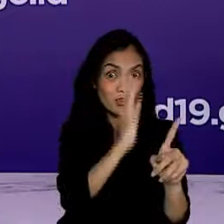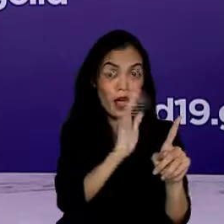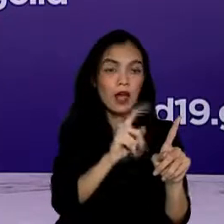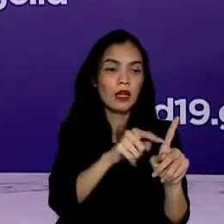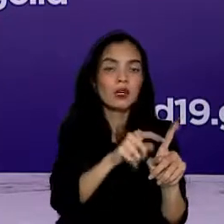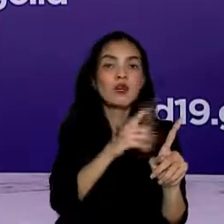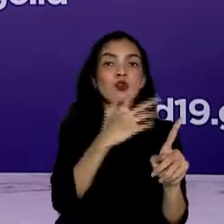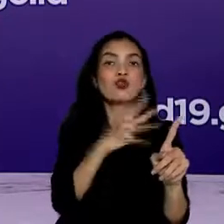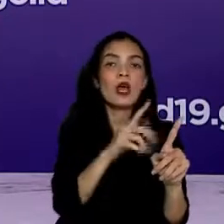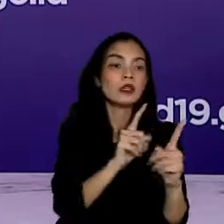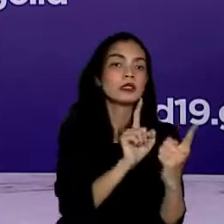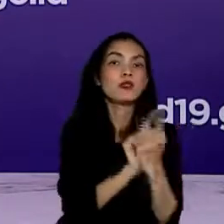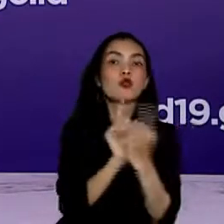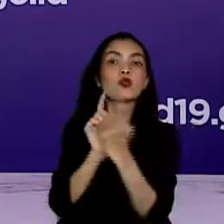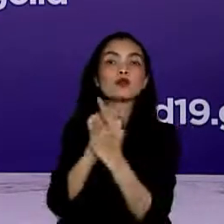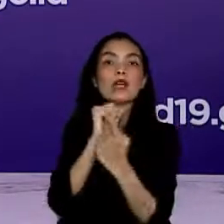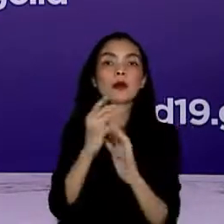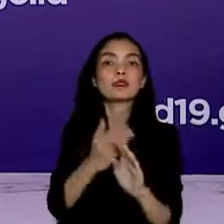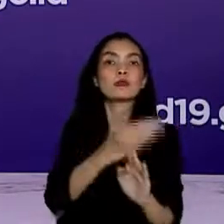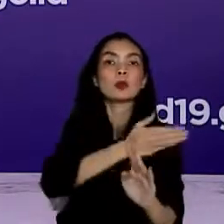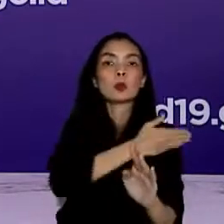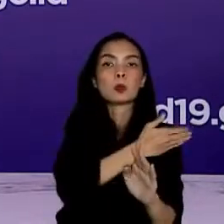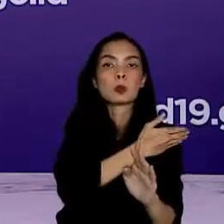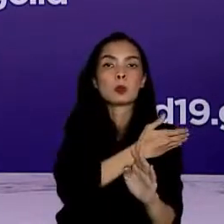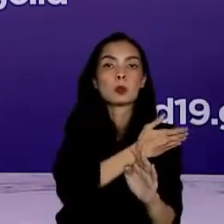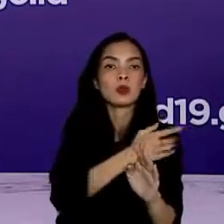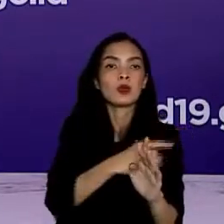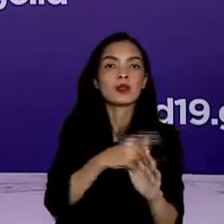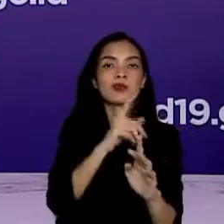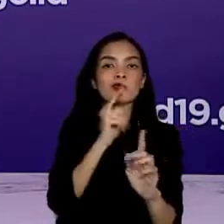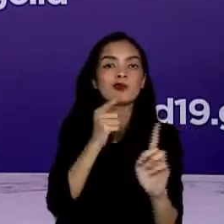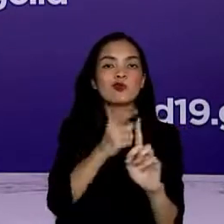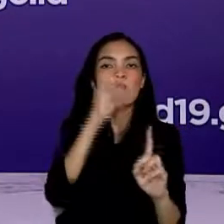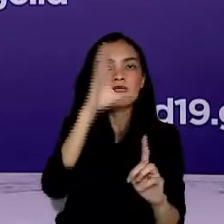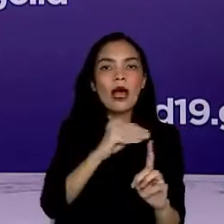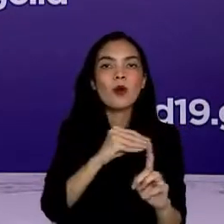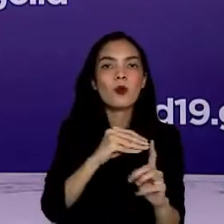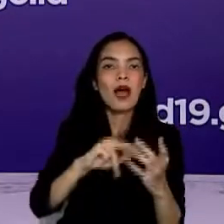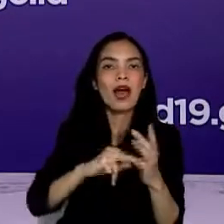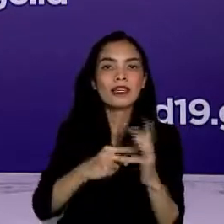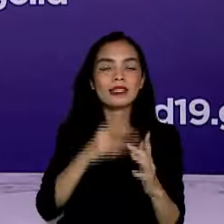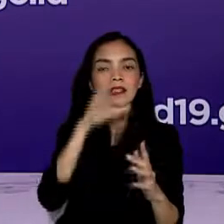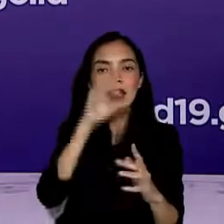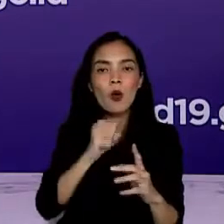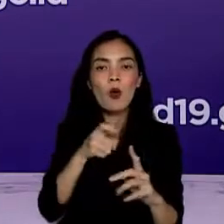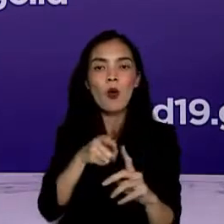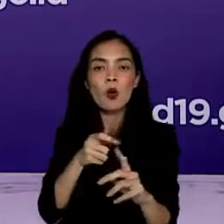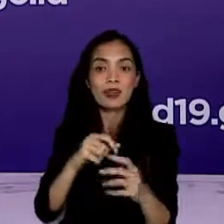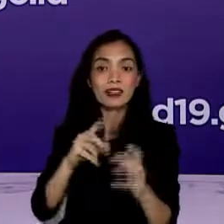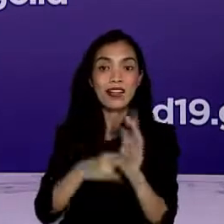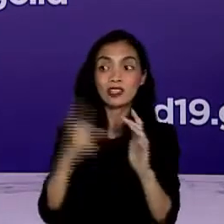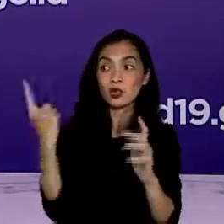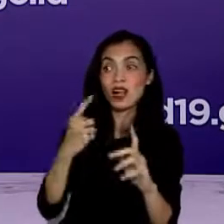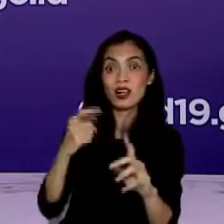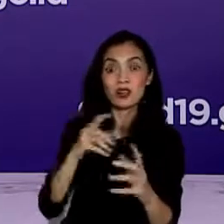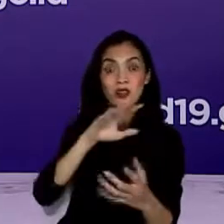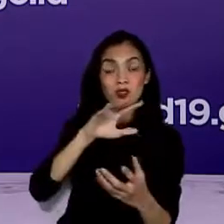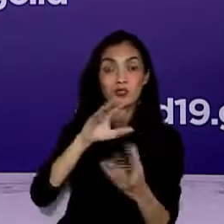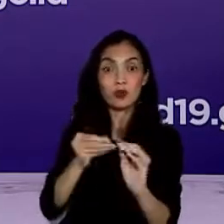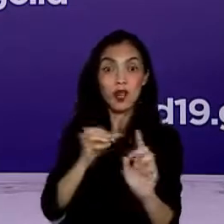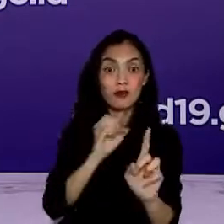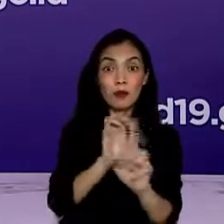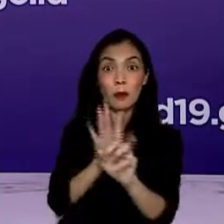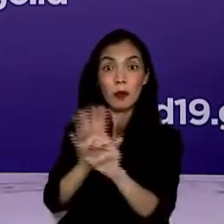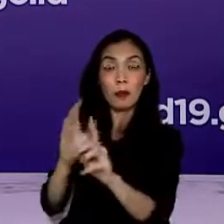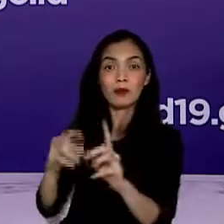kasus terkonfirmasi. Hal ini bertujuan untuk menurunkan angka positivity rate nasional yang sampai minggu